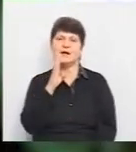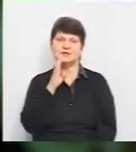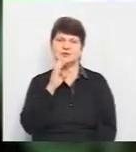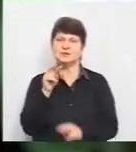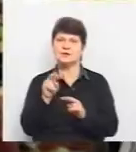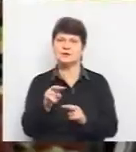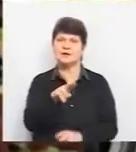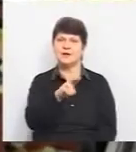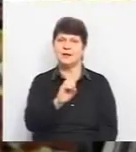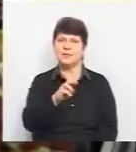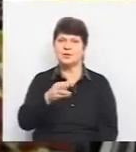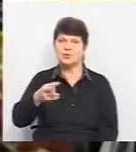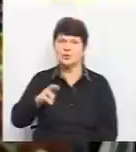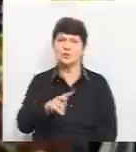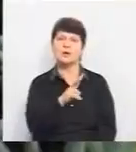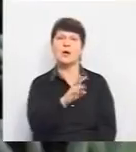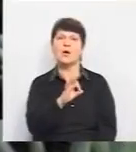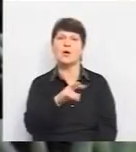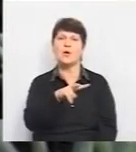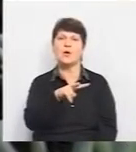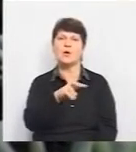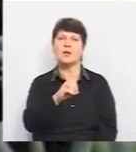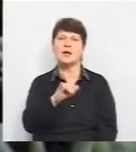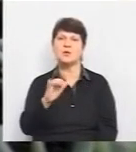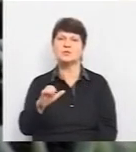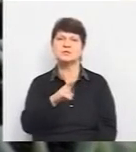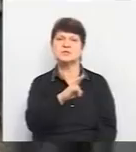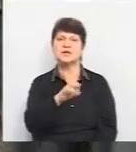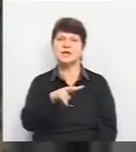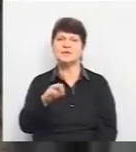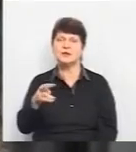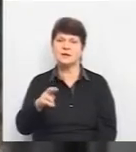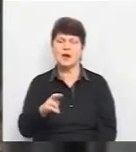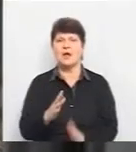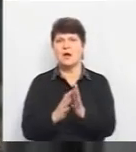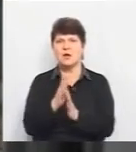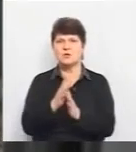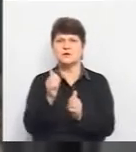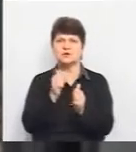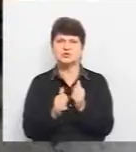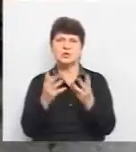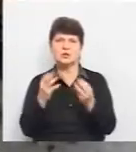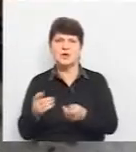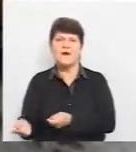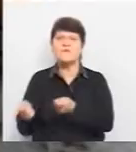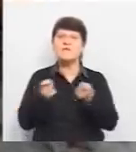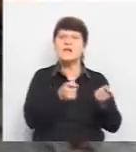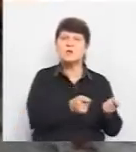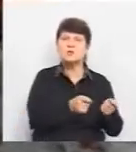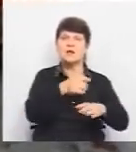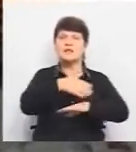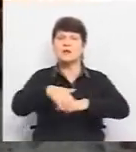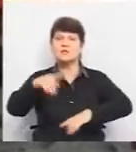доглядає за петуніями, колеусом та клівіями. Щодня для закалки, розповідає, рослини на певний час виносять на вулицю.